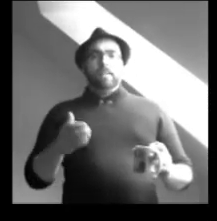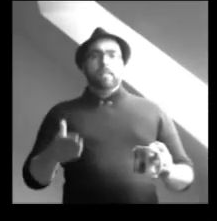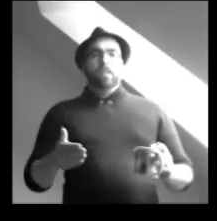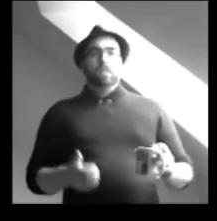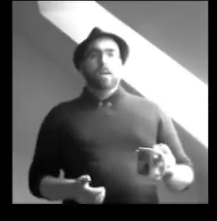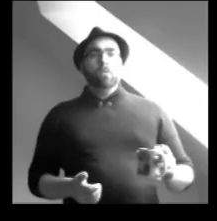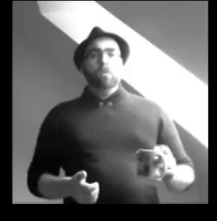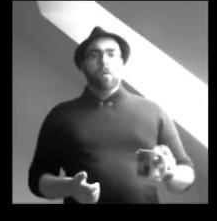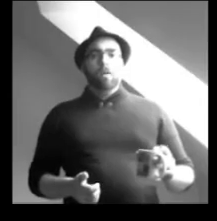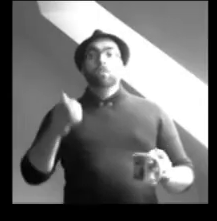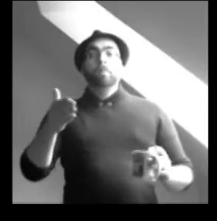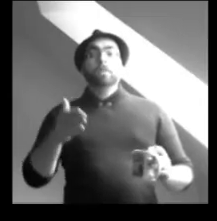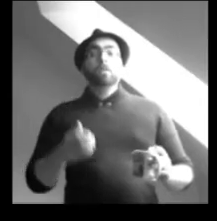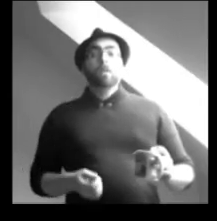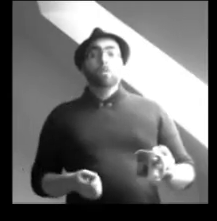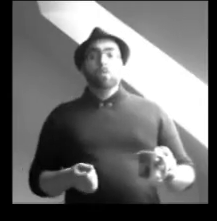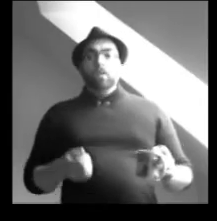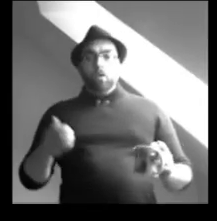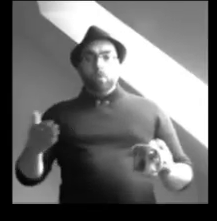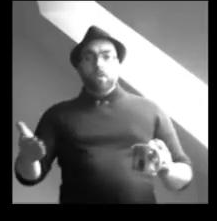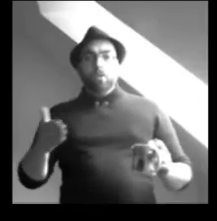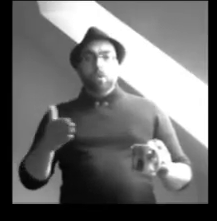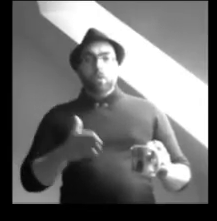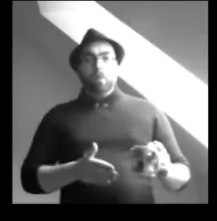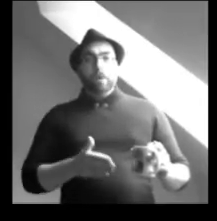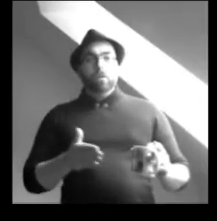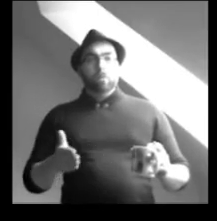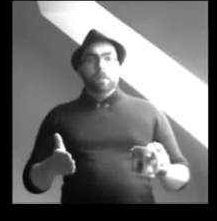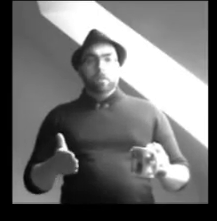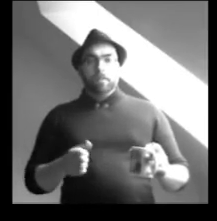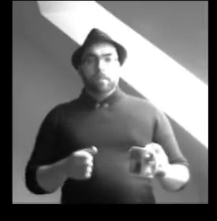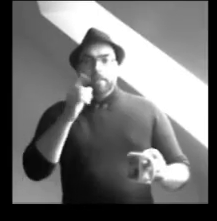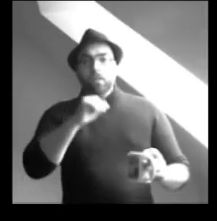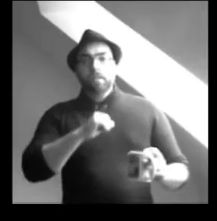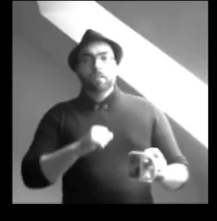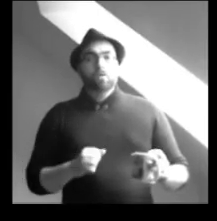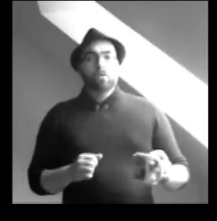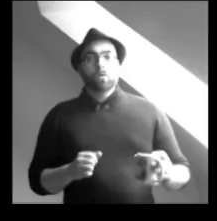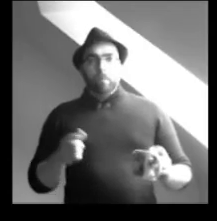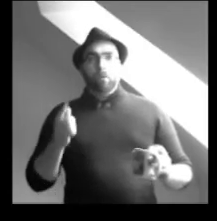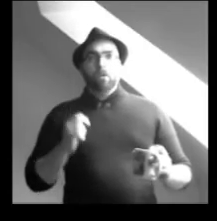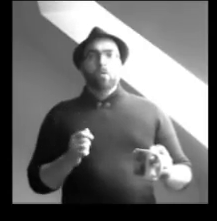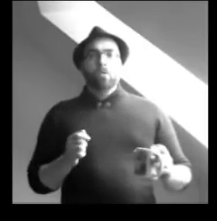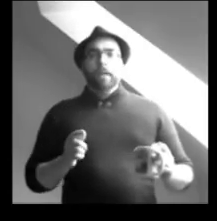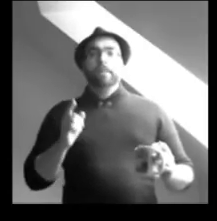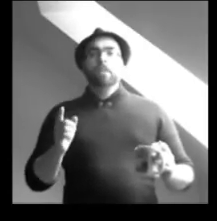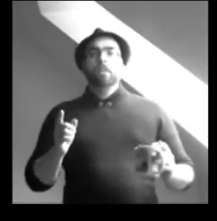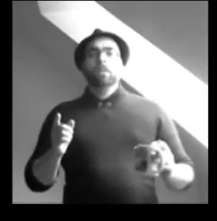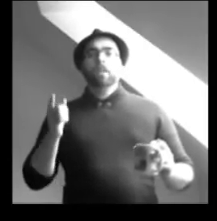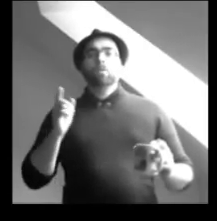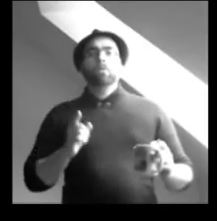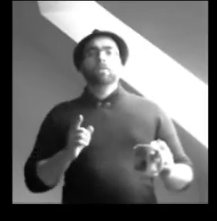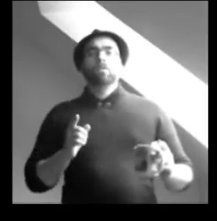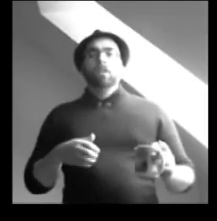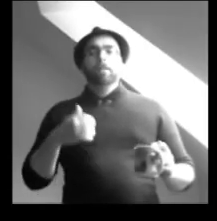plaideront, à l'instar de Sicario une fois encore, d'une absence de résolution, dans l'opposition entre les deux paires de protagonistes. C'est que cette résolution, qui a pourtant eu lieu, est ailleurs